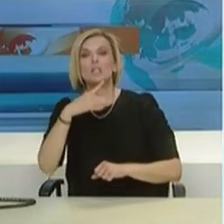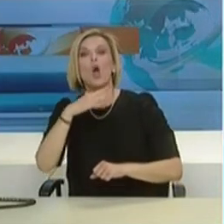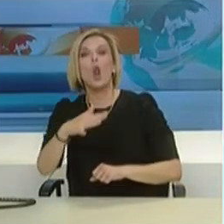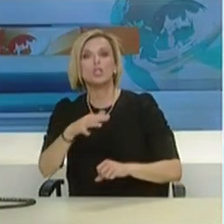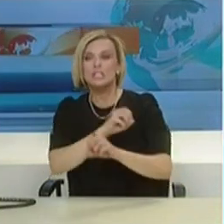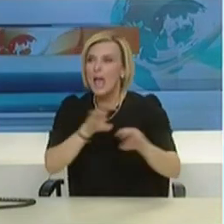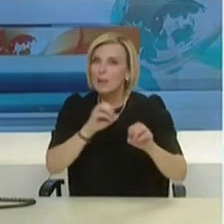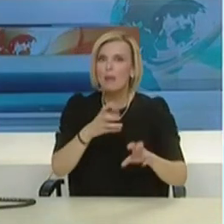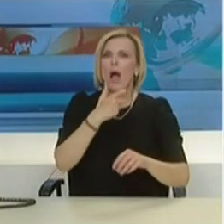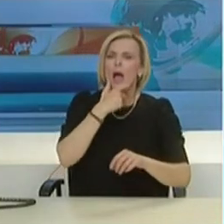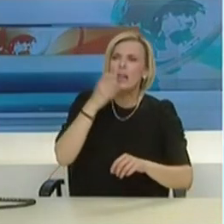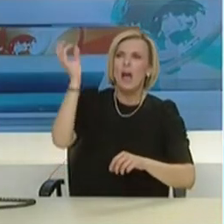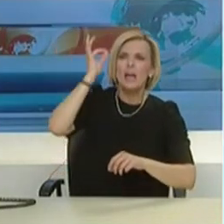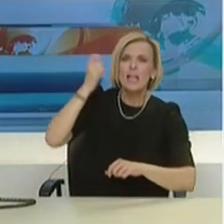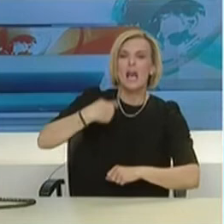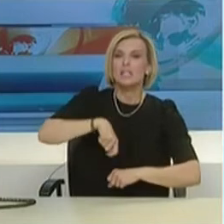συνεργασία με τις υπηρεσίες του αεροδρομίου.